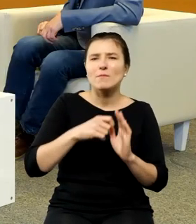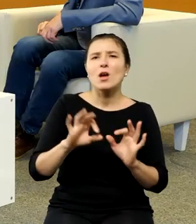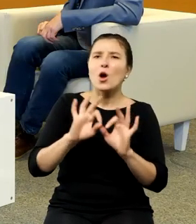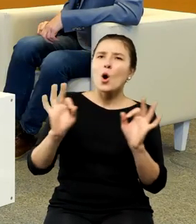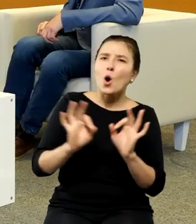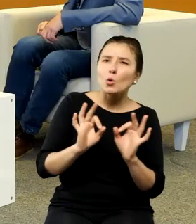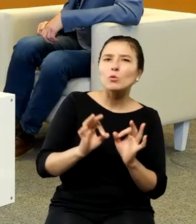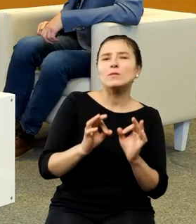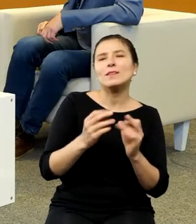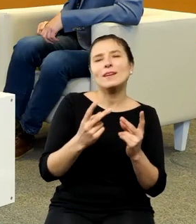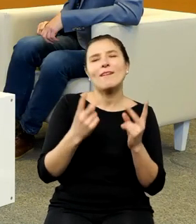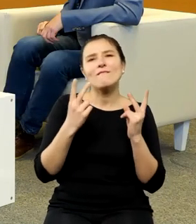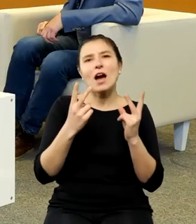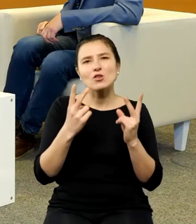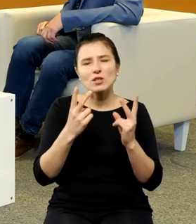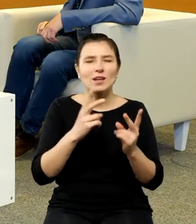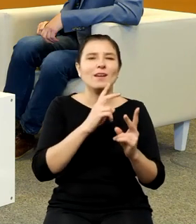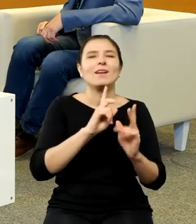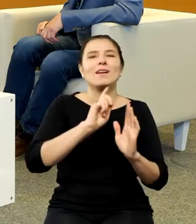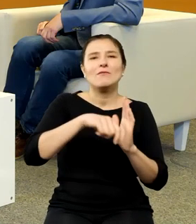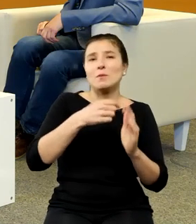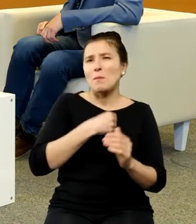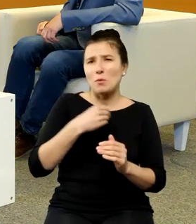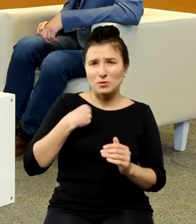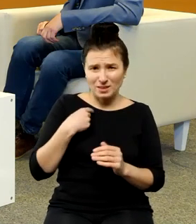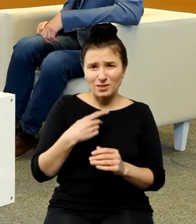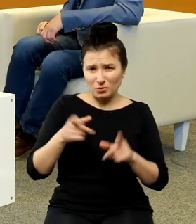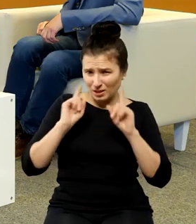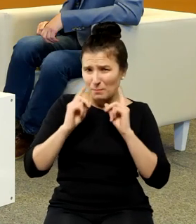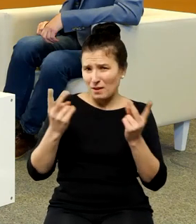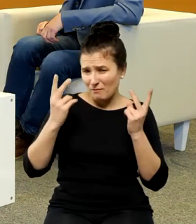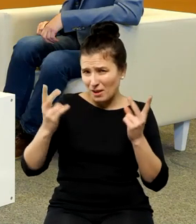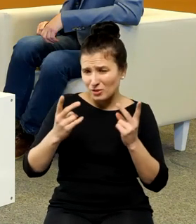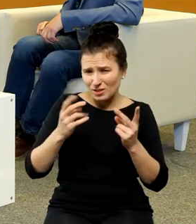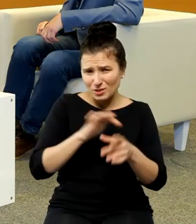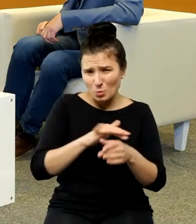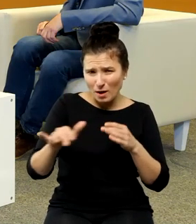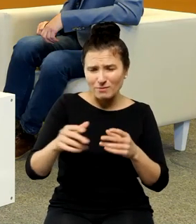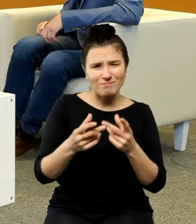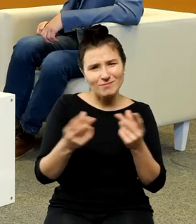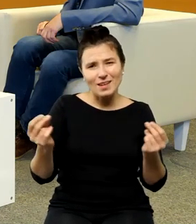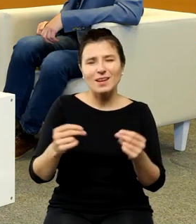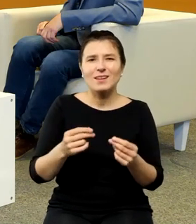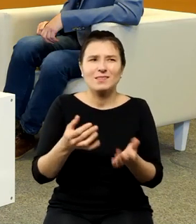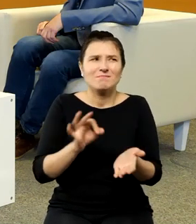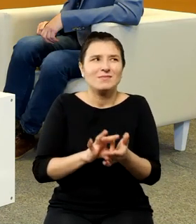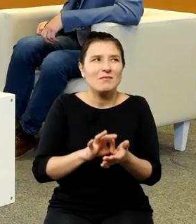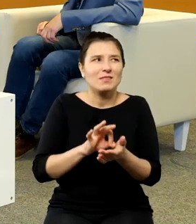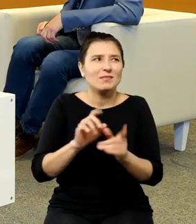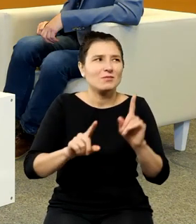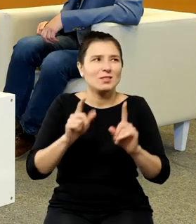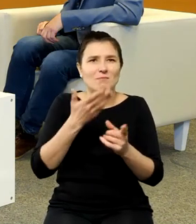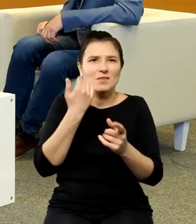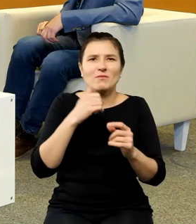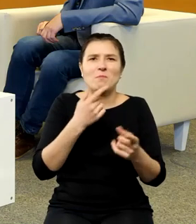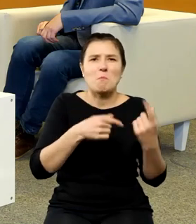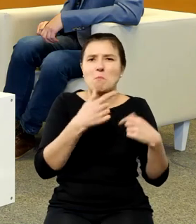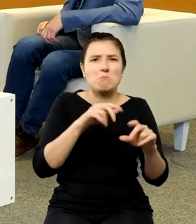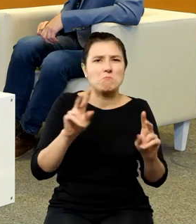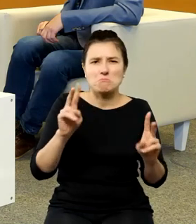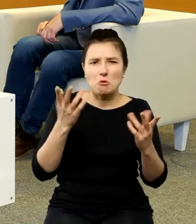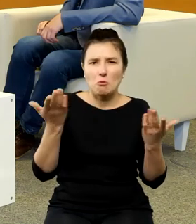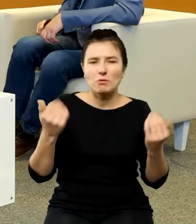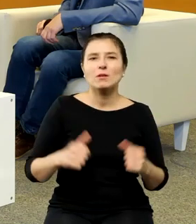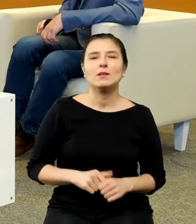nie są aż tak bardzo kultowe, jak by się to wydawało. Znaczy, więc znamy różne powiedzątka i nie wiemy, skąd one pochodzą, więc jest to